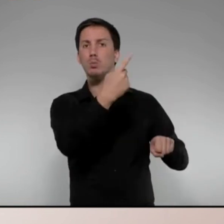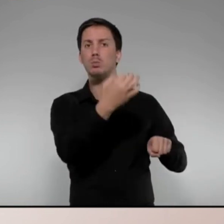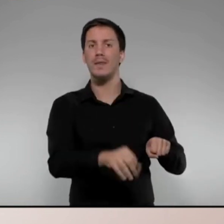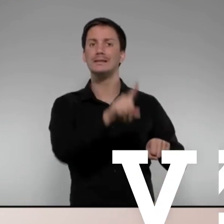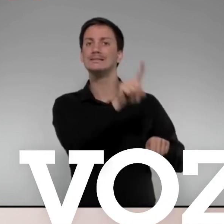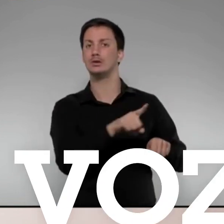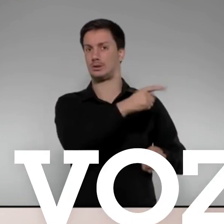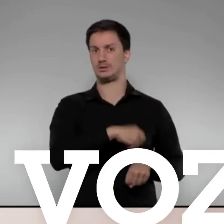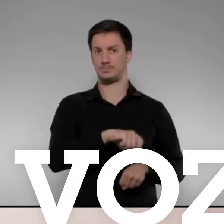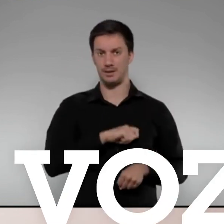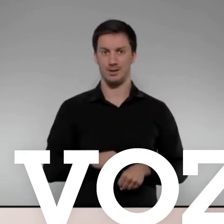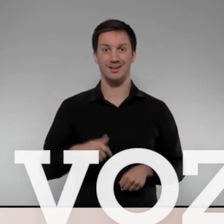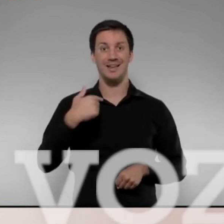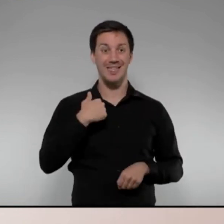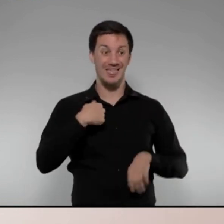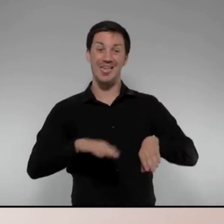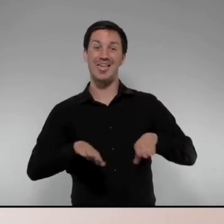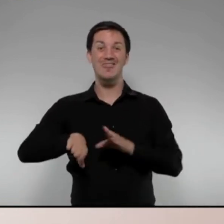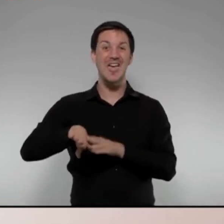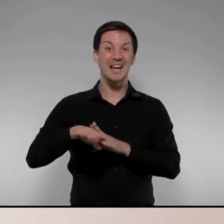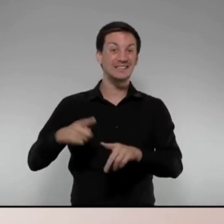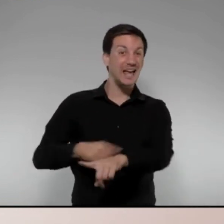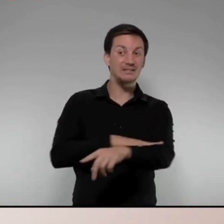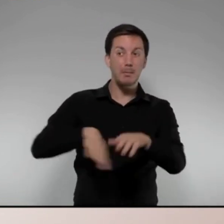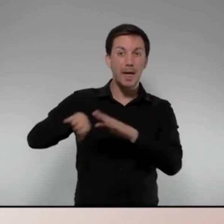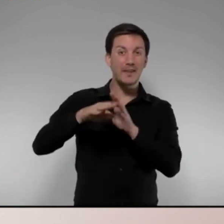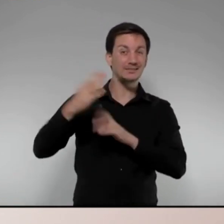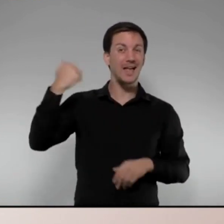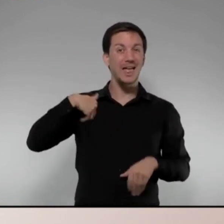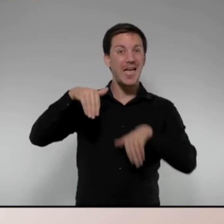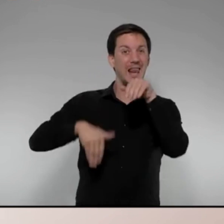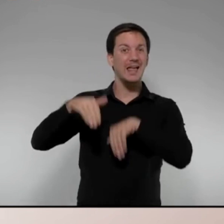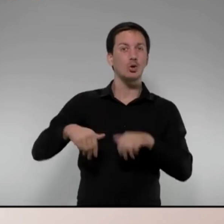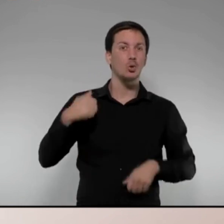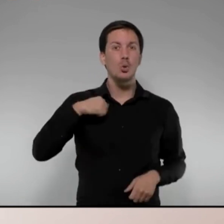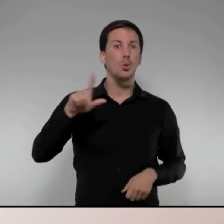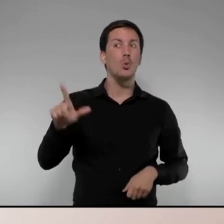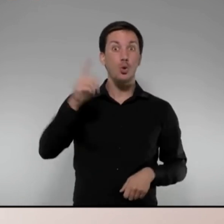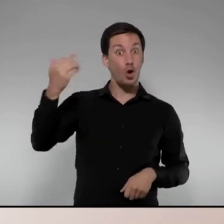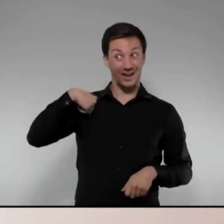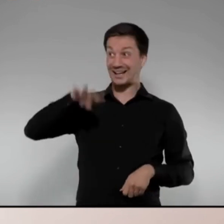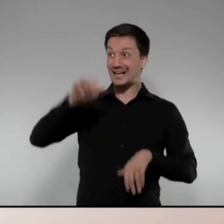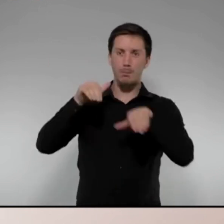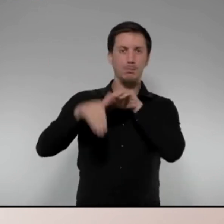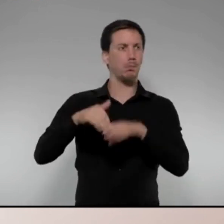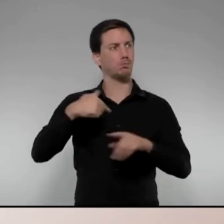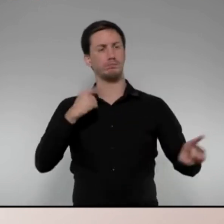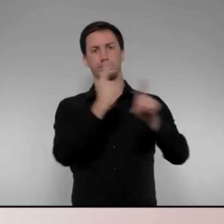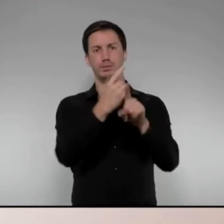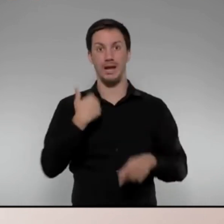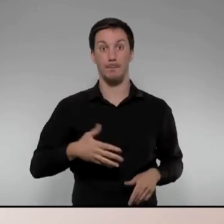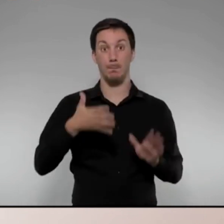Catalunya va frenar la dreta i l'extrema dreta a les eleccions de final de juliol i per això aquesta setmana el senyor Núñez Feijó